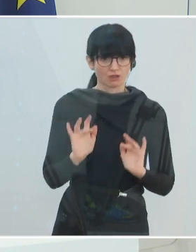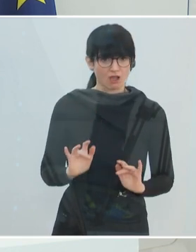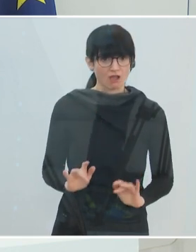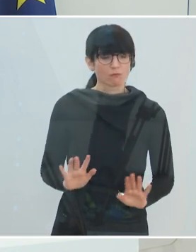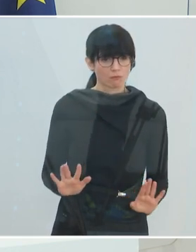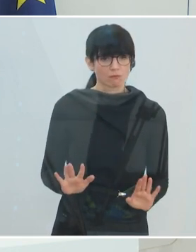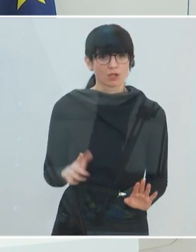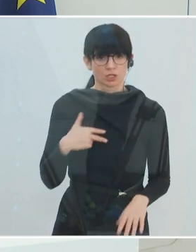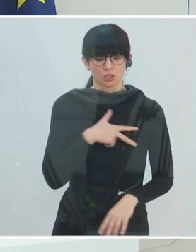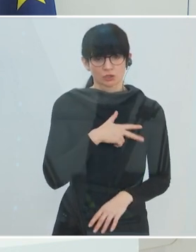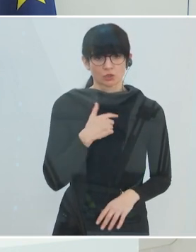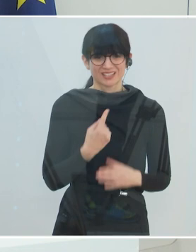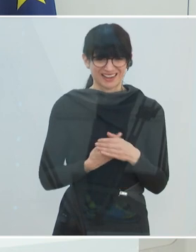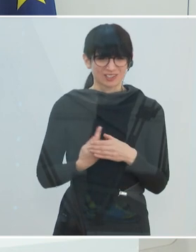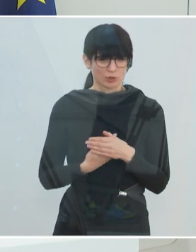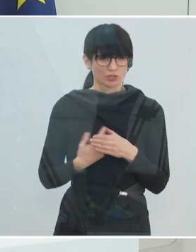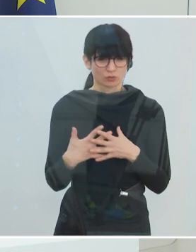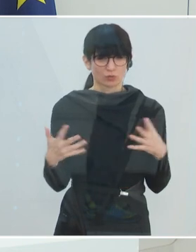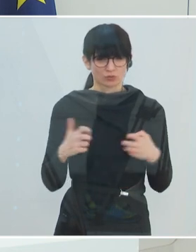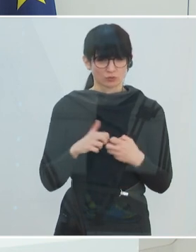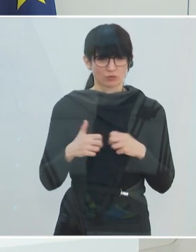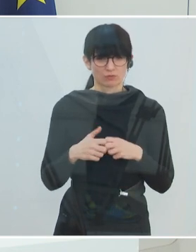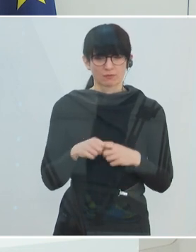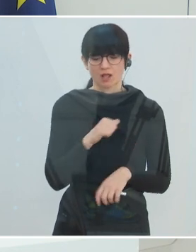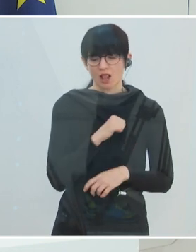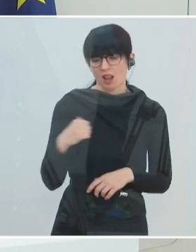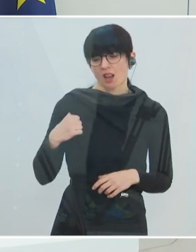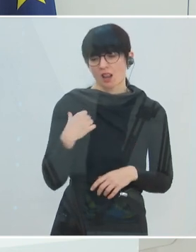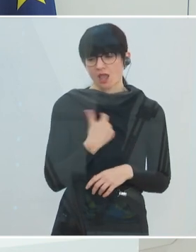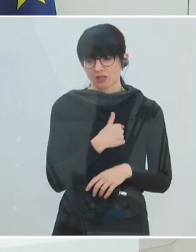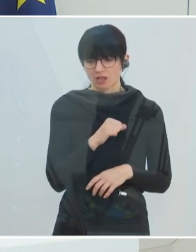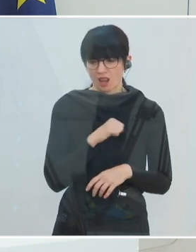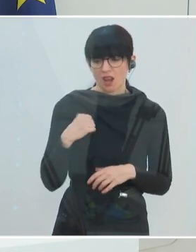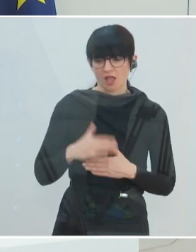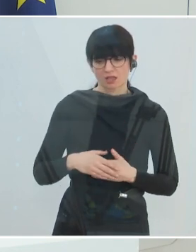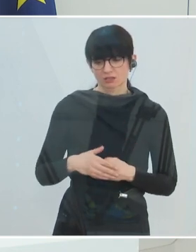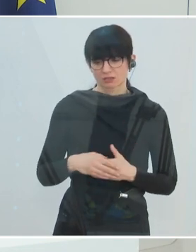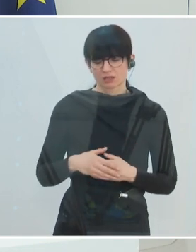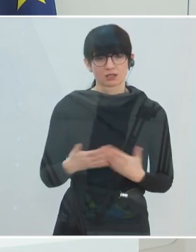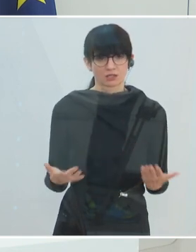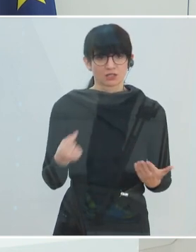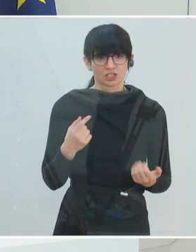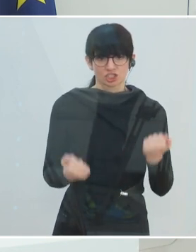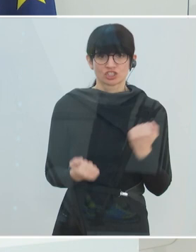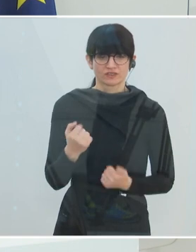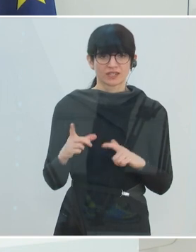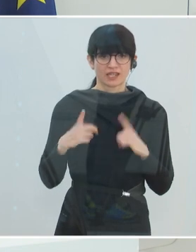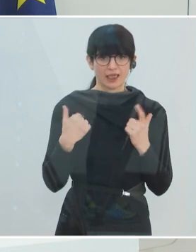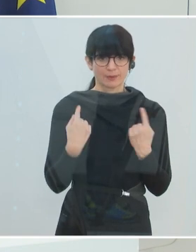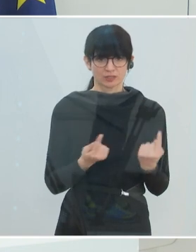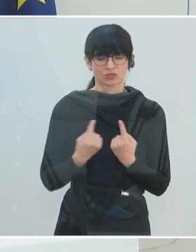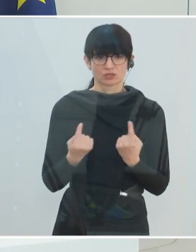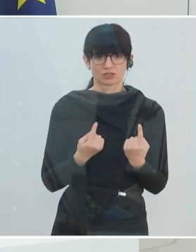die soziale Isolation, das Alleingelassensein und werden in sehr schwierigen Lebenssituationen bis hin